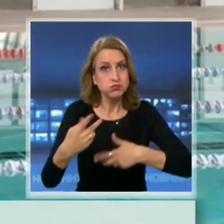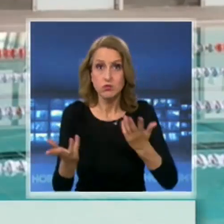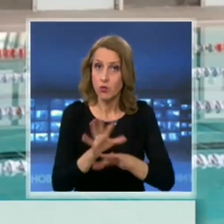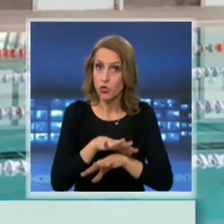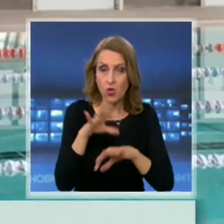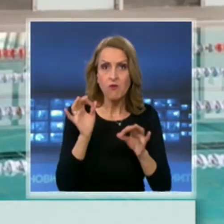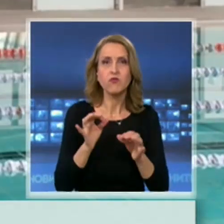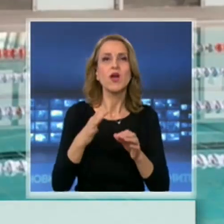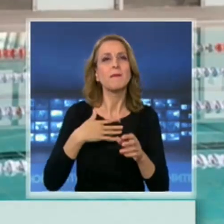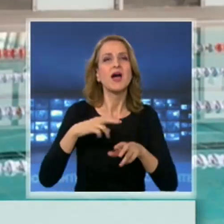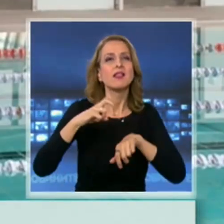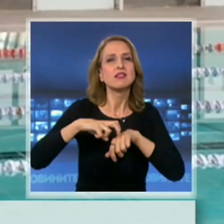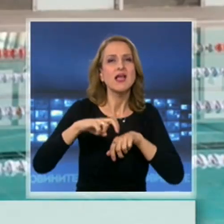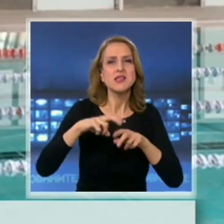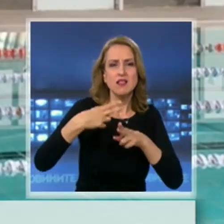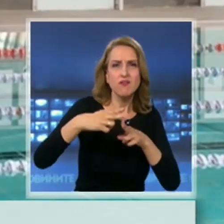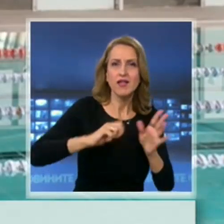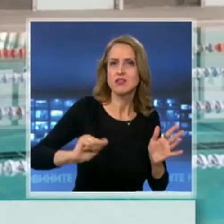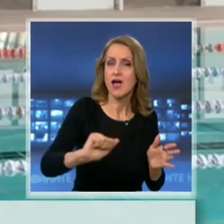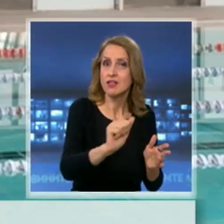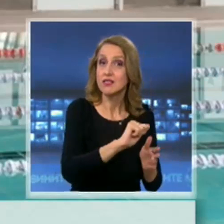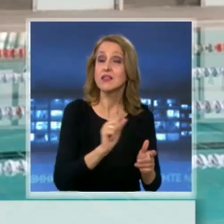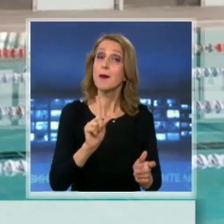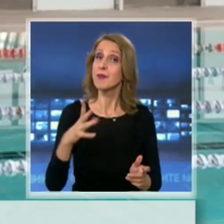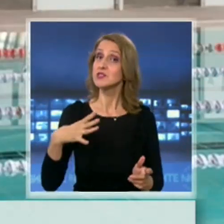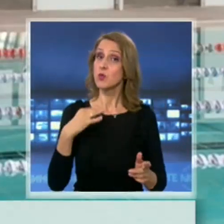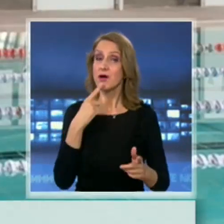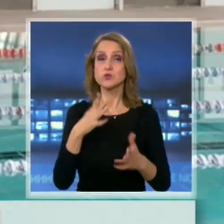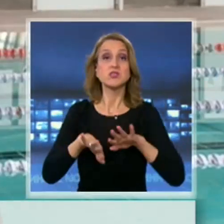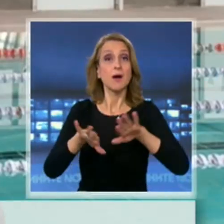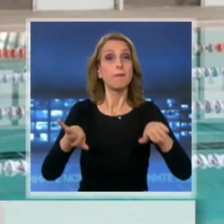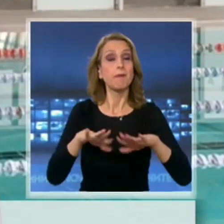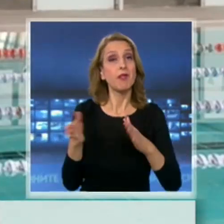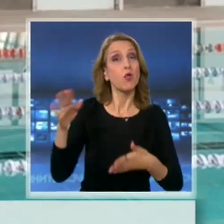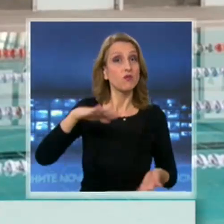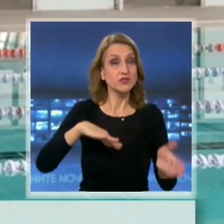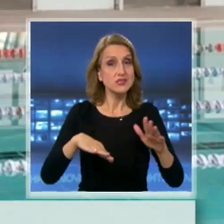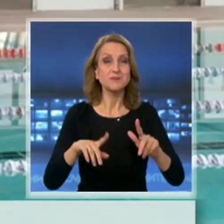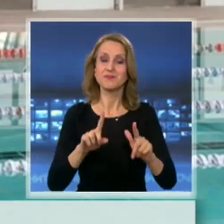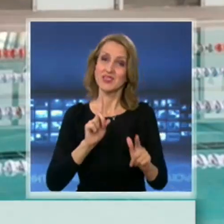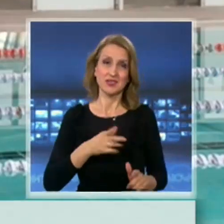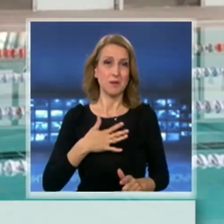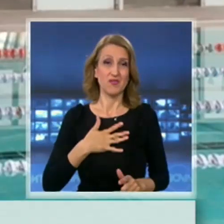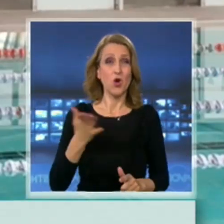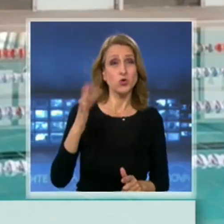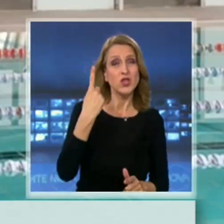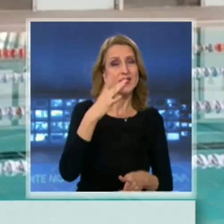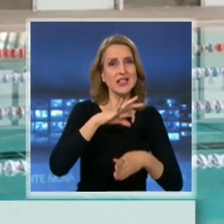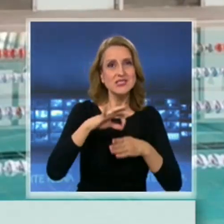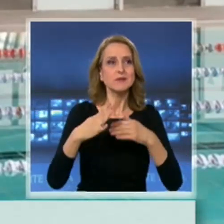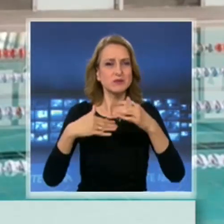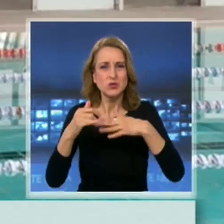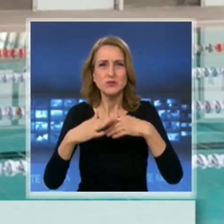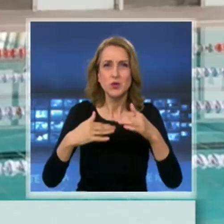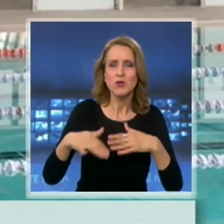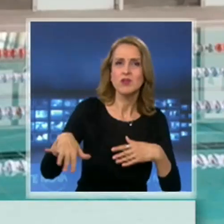и необходимите дезинфектанти, които да гарантират безопасността на плувците. Около една седмица обаче ще е необходима още на ръководството, за да подготви